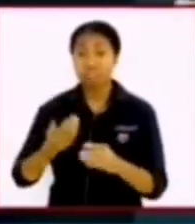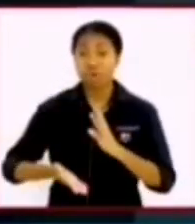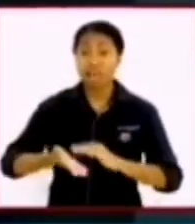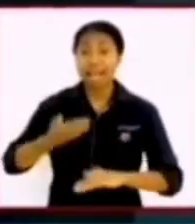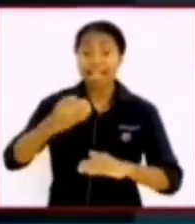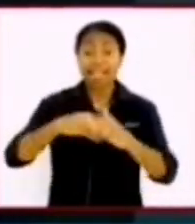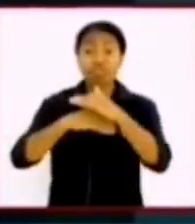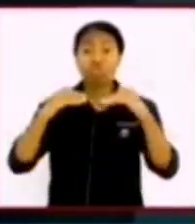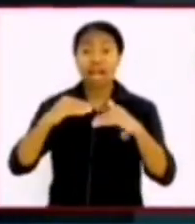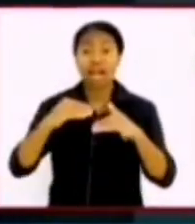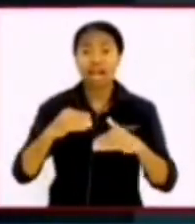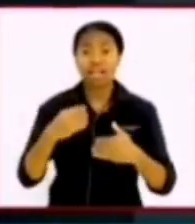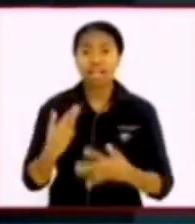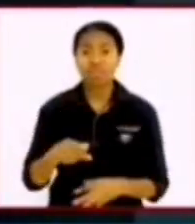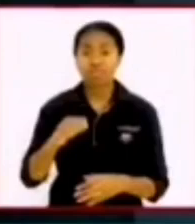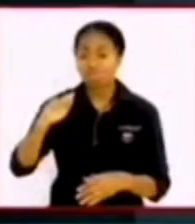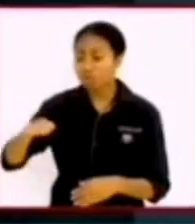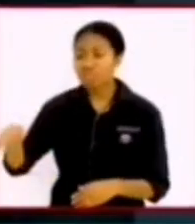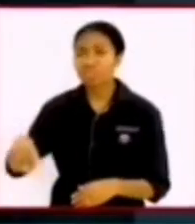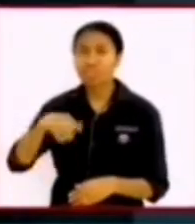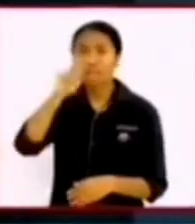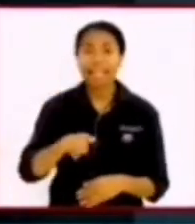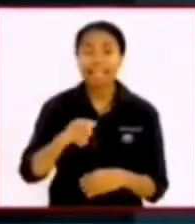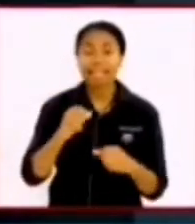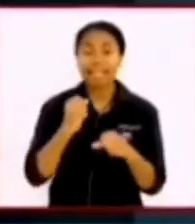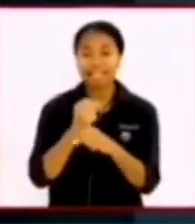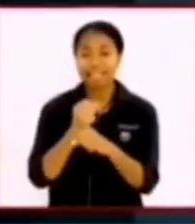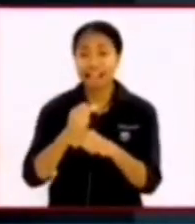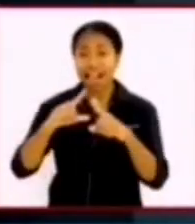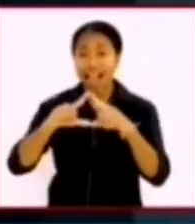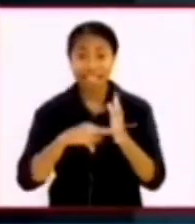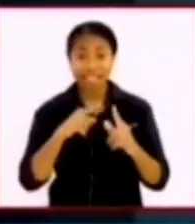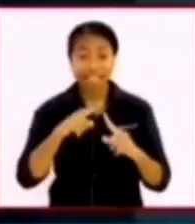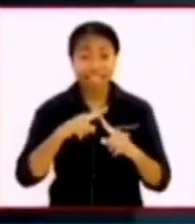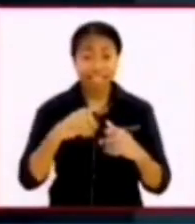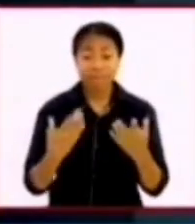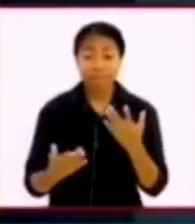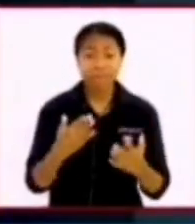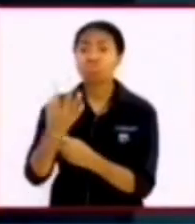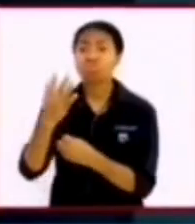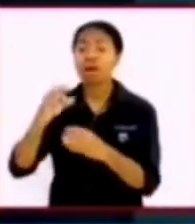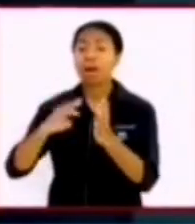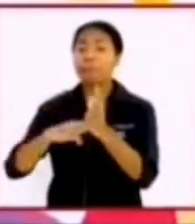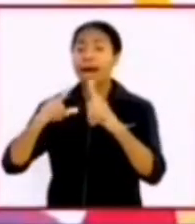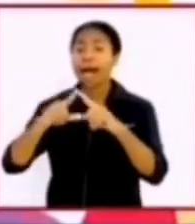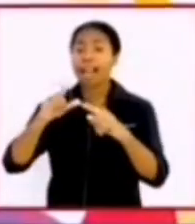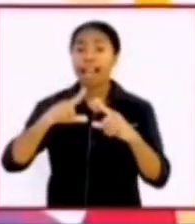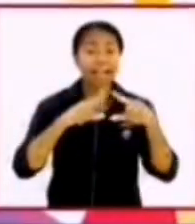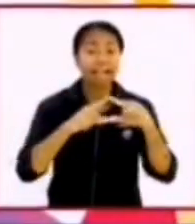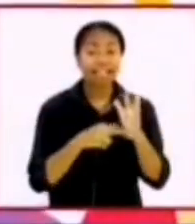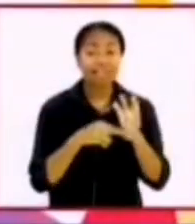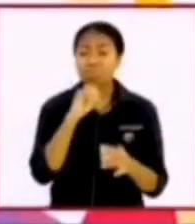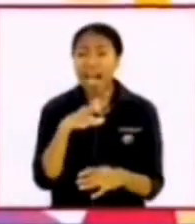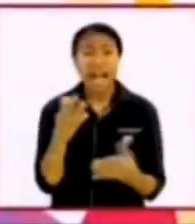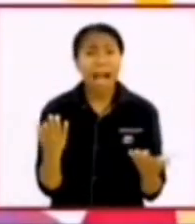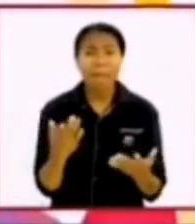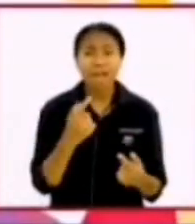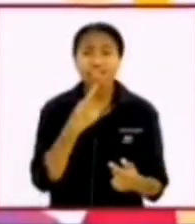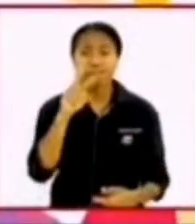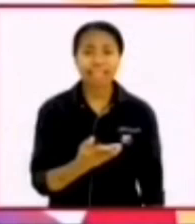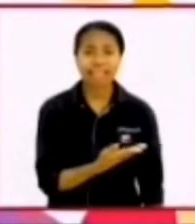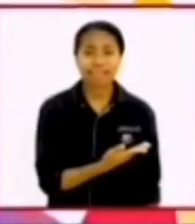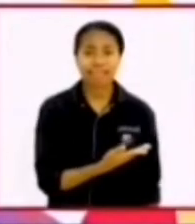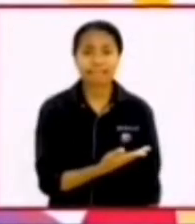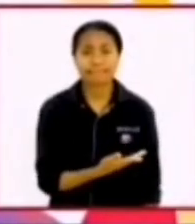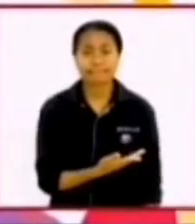murid-muridnya masih menatap ke langit melihat Yesus yang terangkat tiba-tiba muncul malaikat malaikat bilang apa? kisah 1 ayat 11 malaikat itu berkata kepada mereka